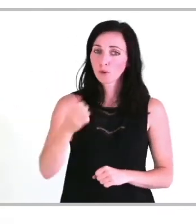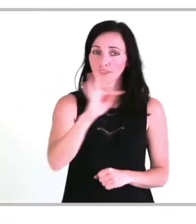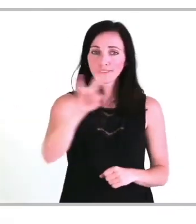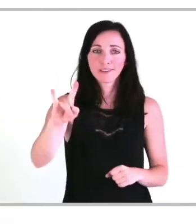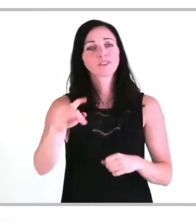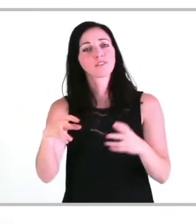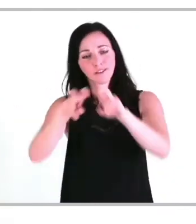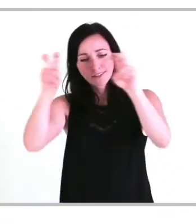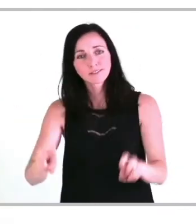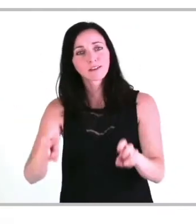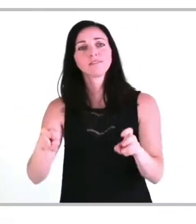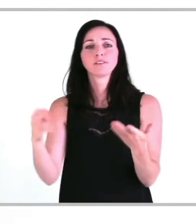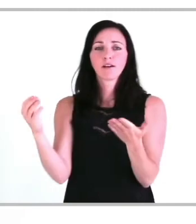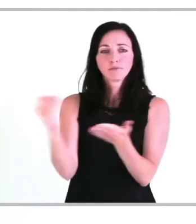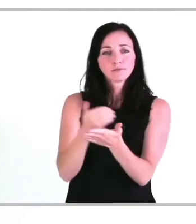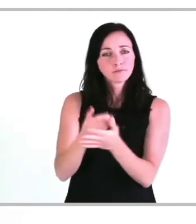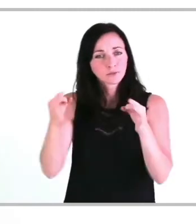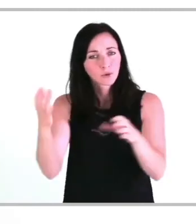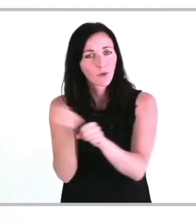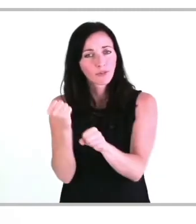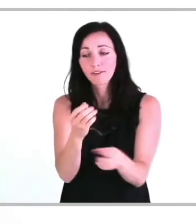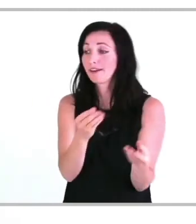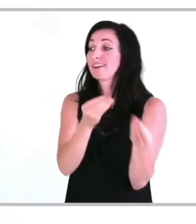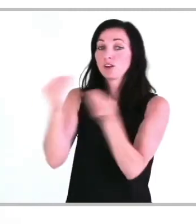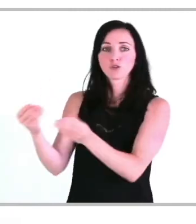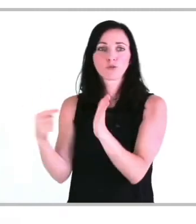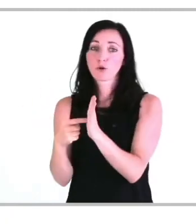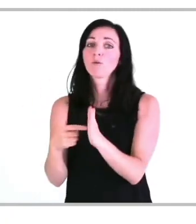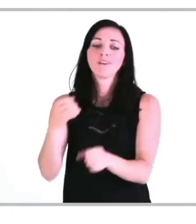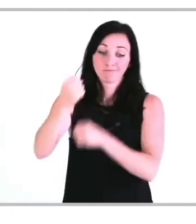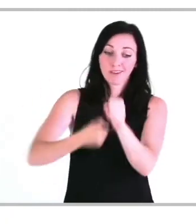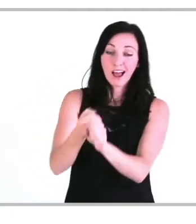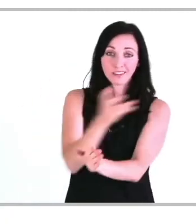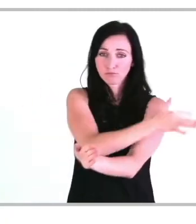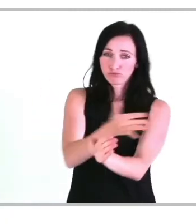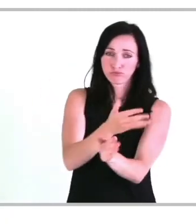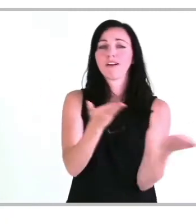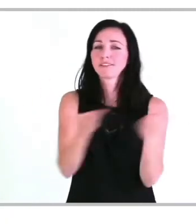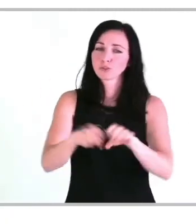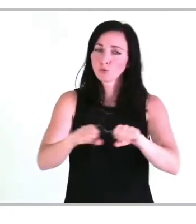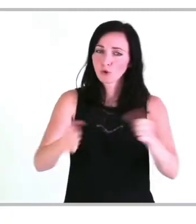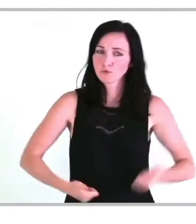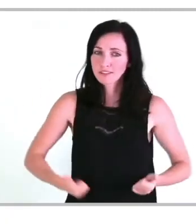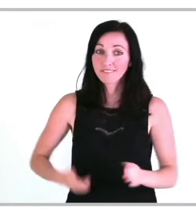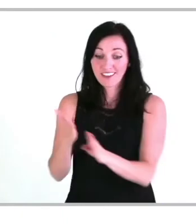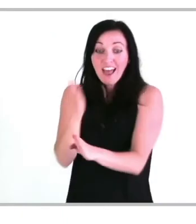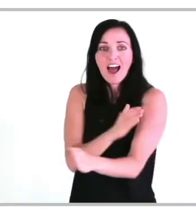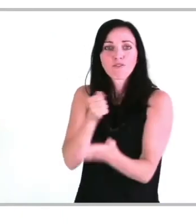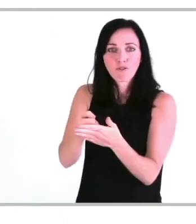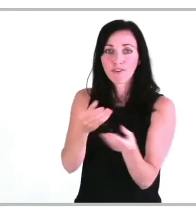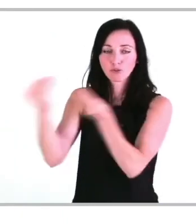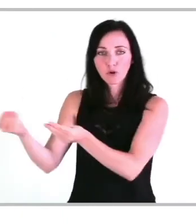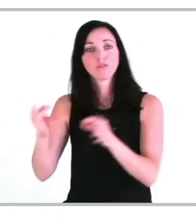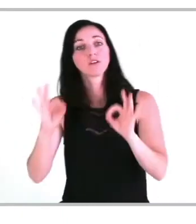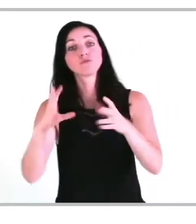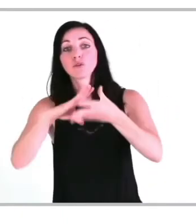ont chacun une action à accomplir. Premièrement, le TIH produit un certificat de coût de main-d'œuvre, de préférence avant la fin de l'année de livraison du produit ou du